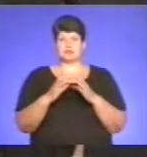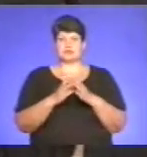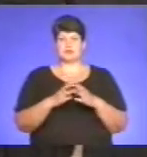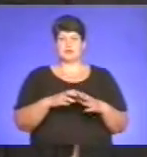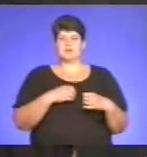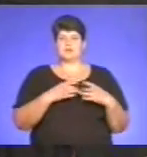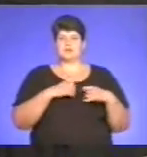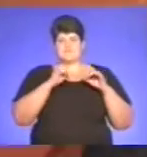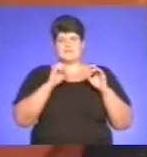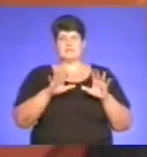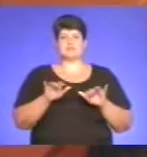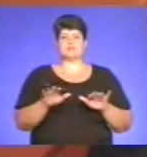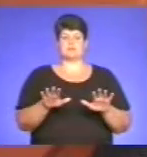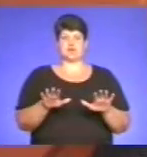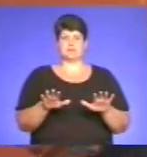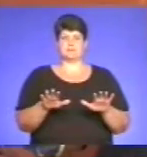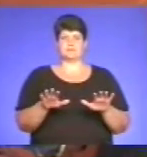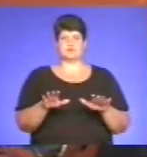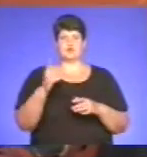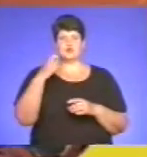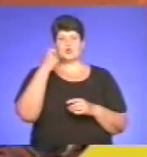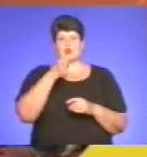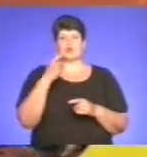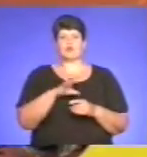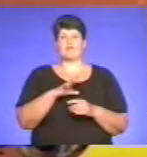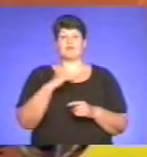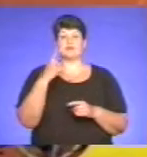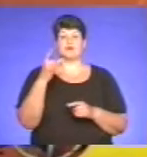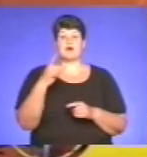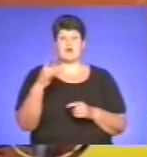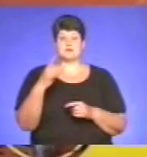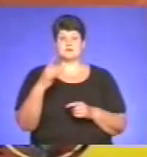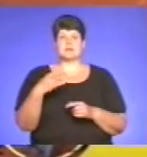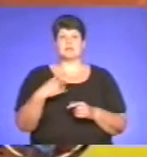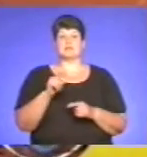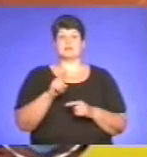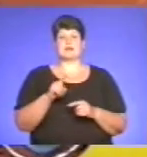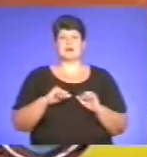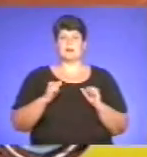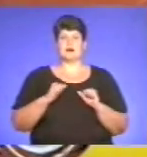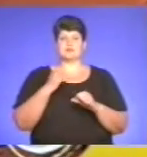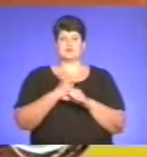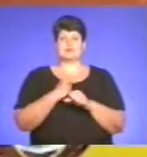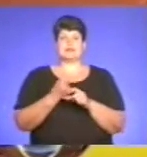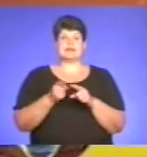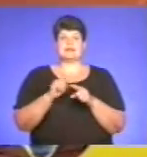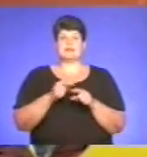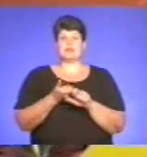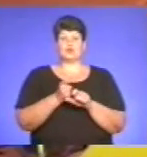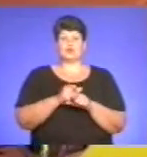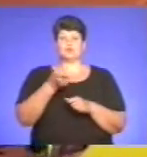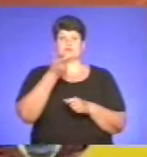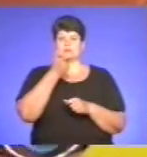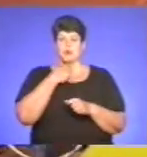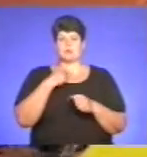відданості справі. 100 років буває раз на віку. І те, що ми намагаємося робити, це дуже скромна, але